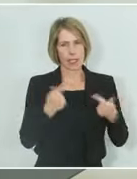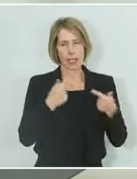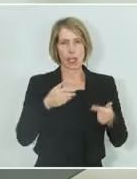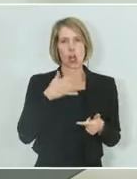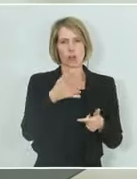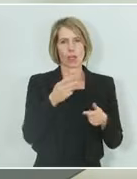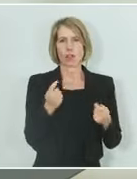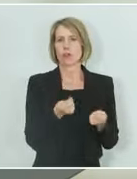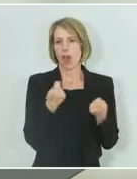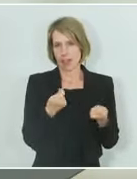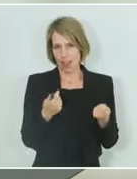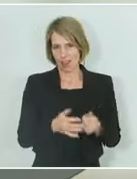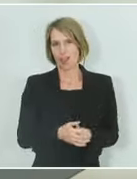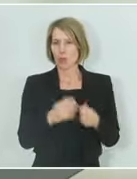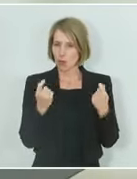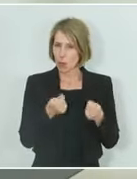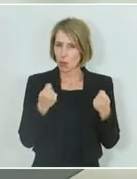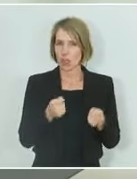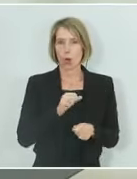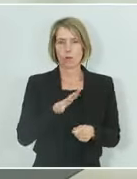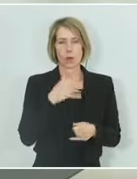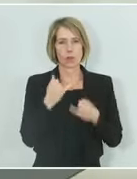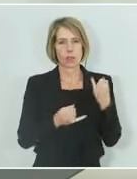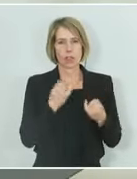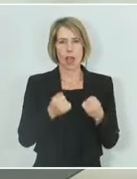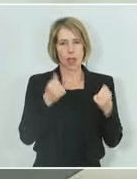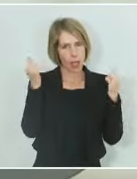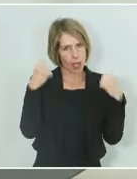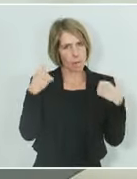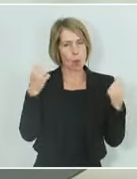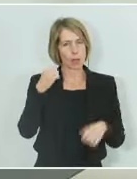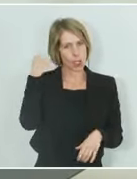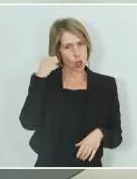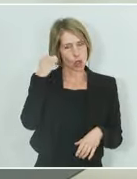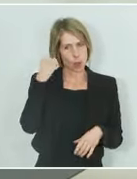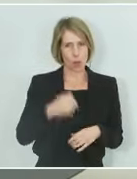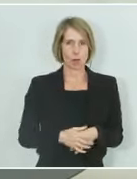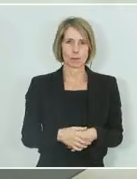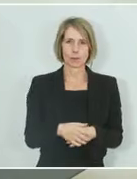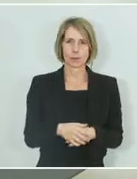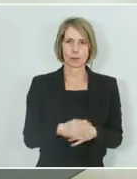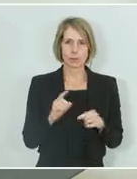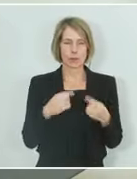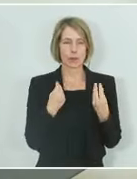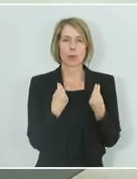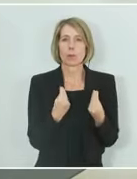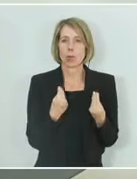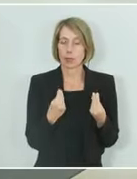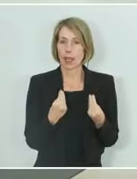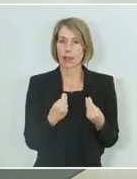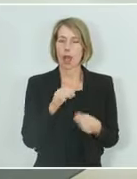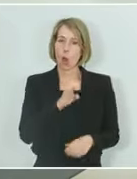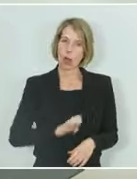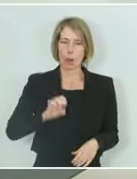15-jährige Jubiläum unserer Republik. Wir haben eine moderne europäische Verfassung